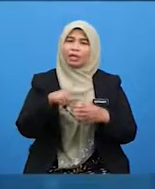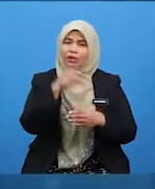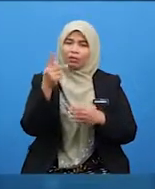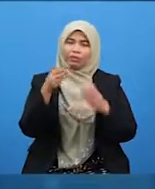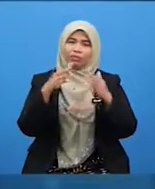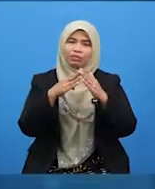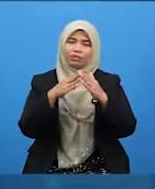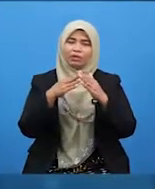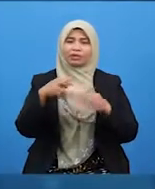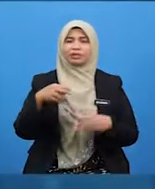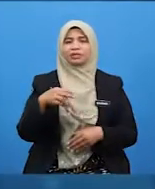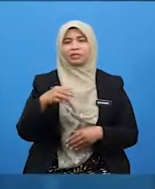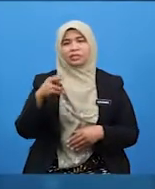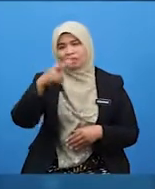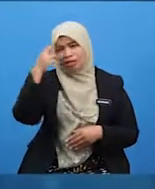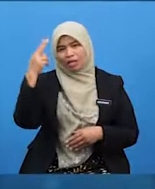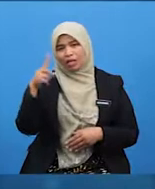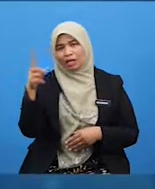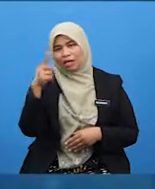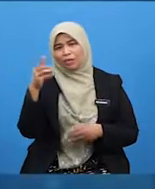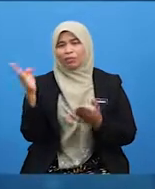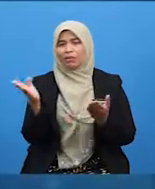membawa cucu bersamanya.